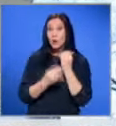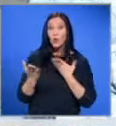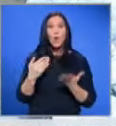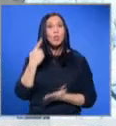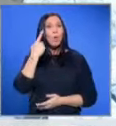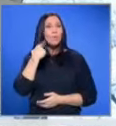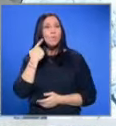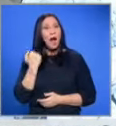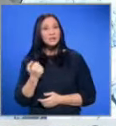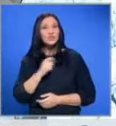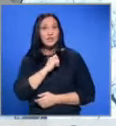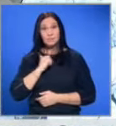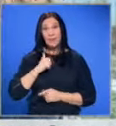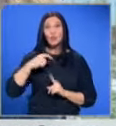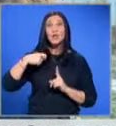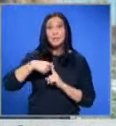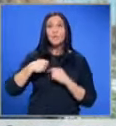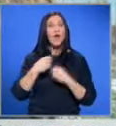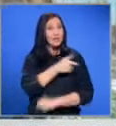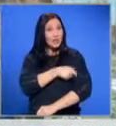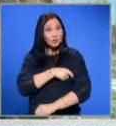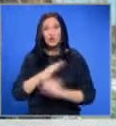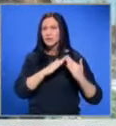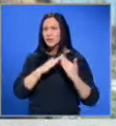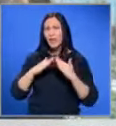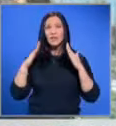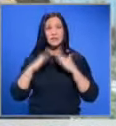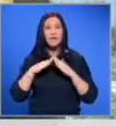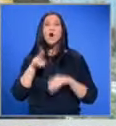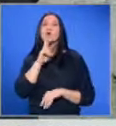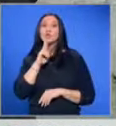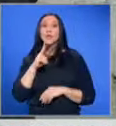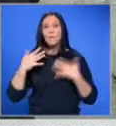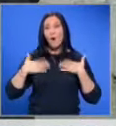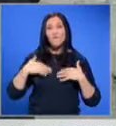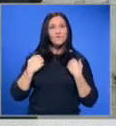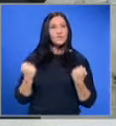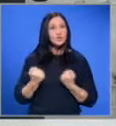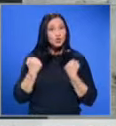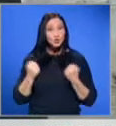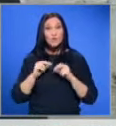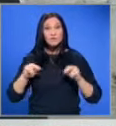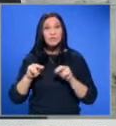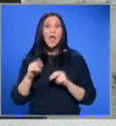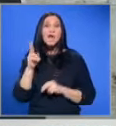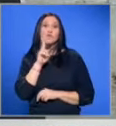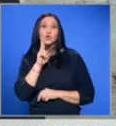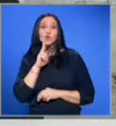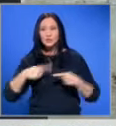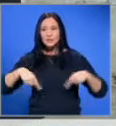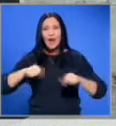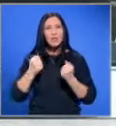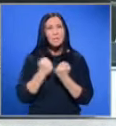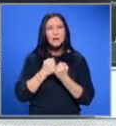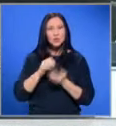когато младший инспектор Тодор Кимов дава дежурство в съседната сграда. Учителят по физическо възпитание пък се намира в учителската стая на местното